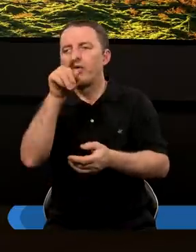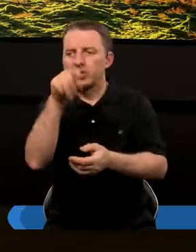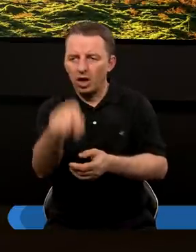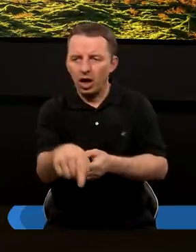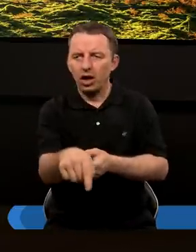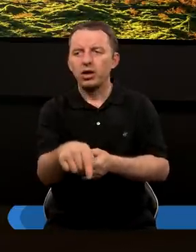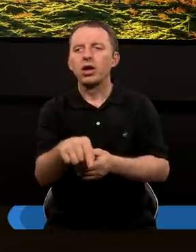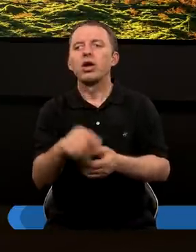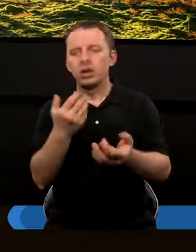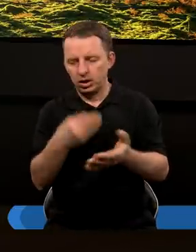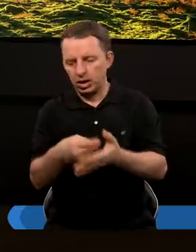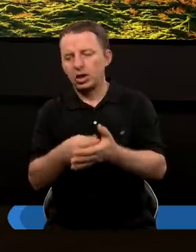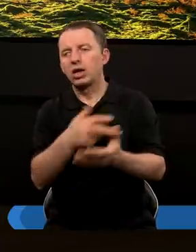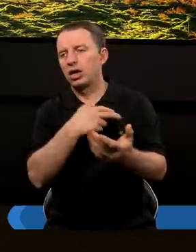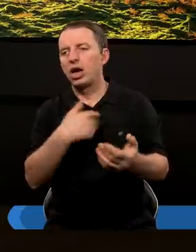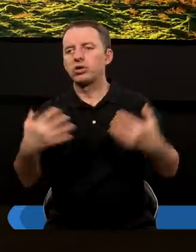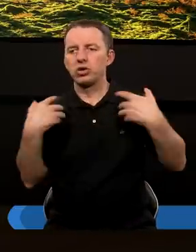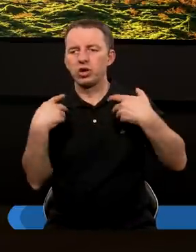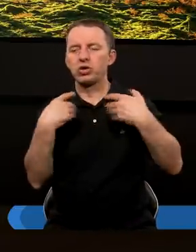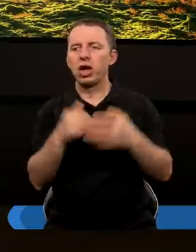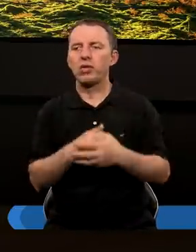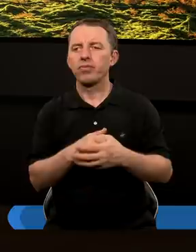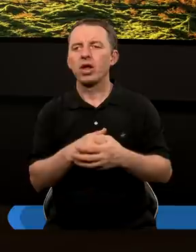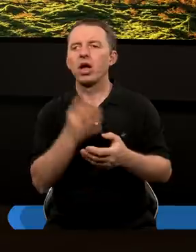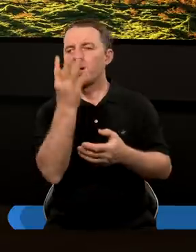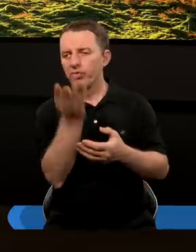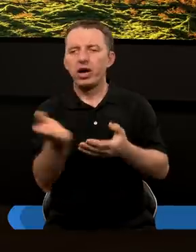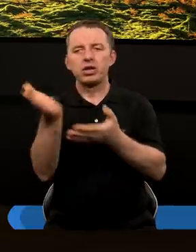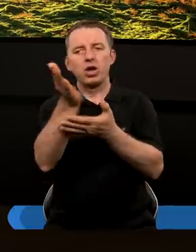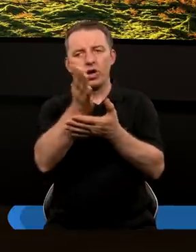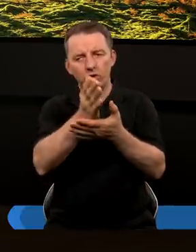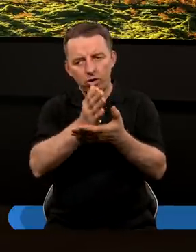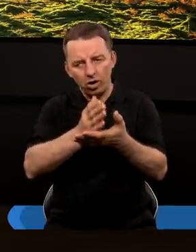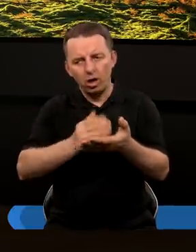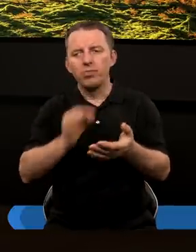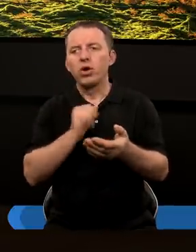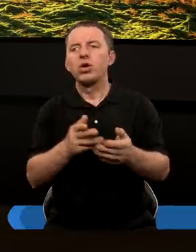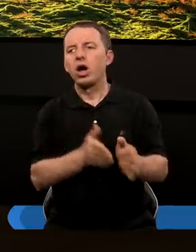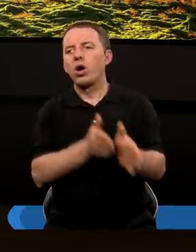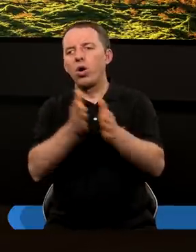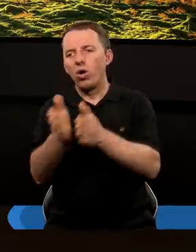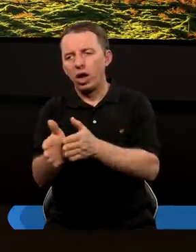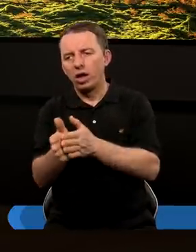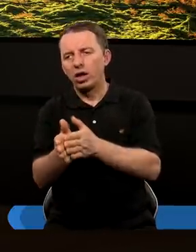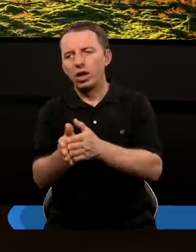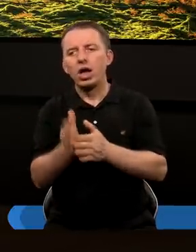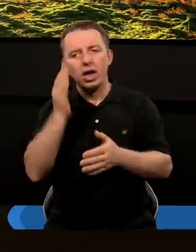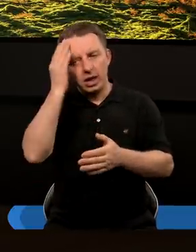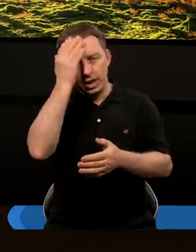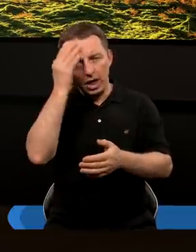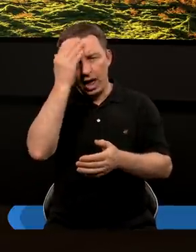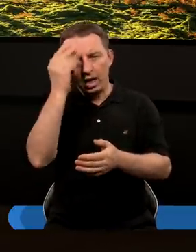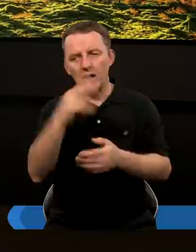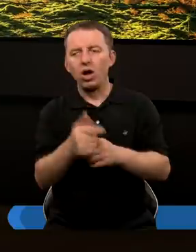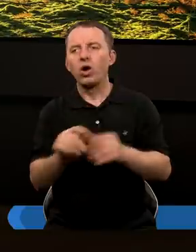wtedy, kiedy ceną jest nasze życie. I czwarty rozdział, teraz jakby moja kolej, sen